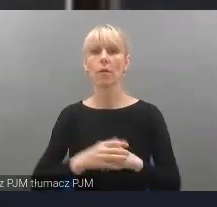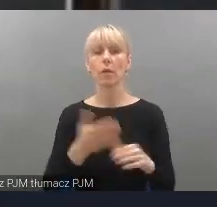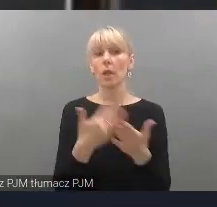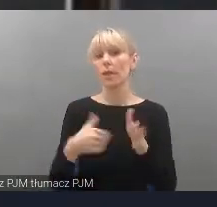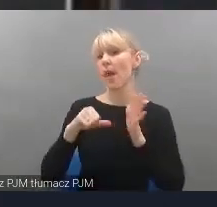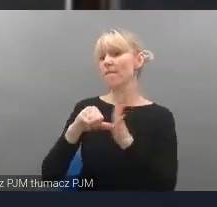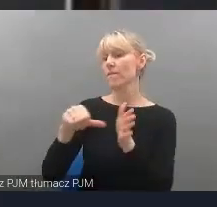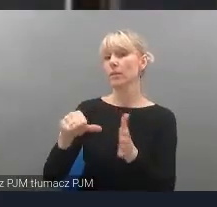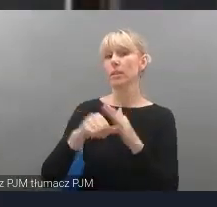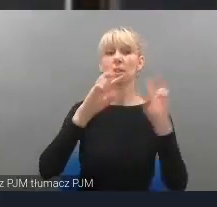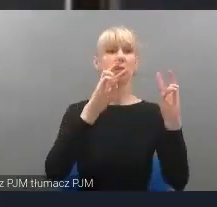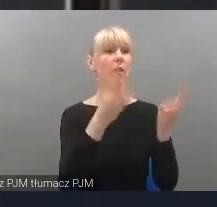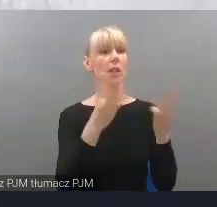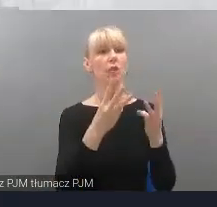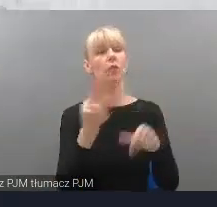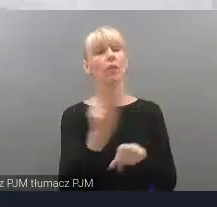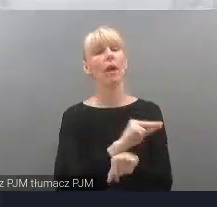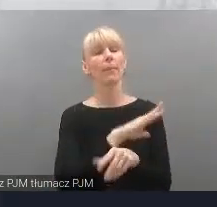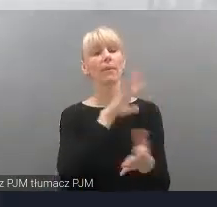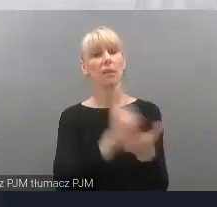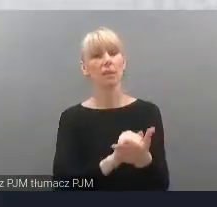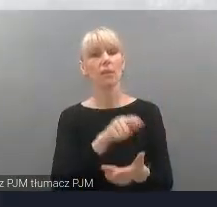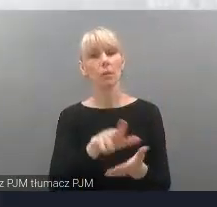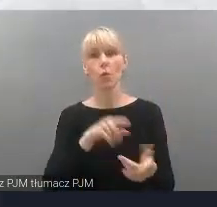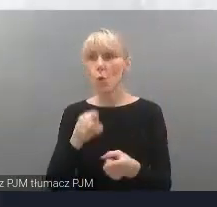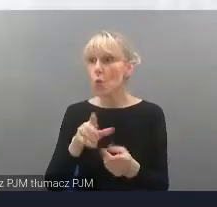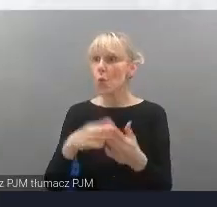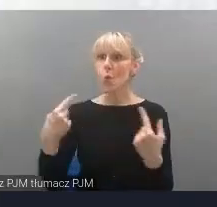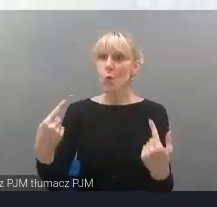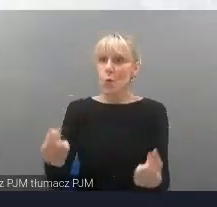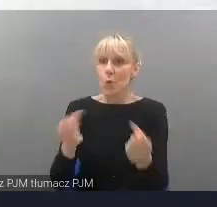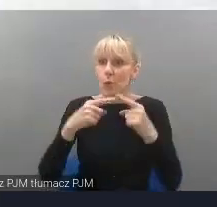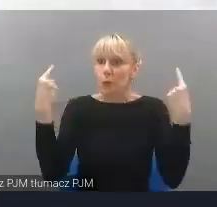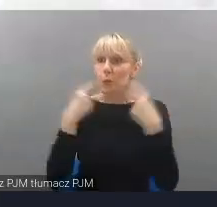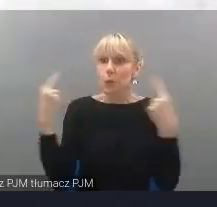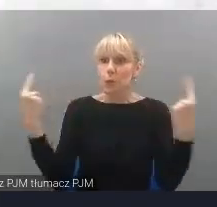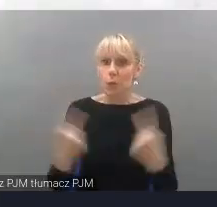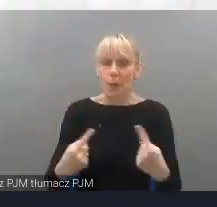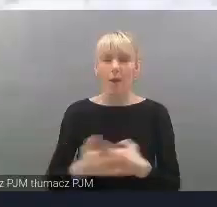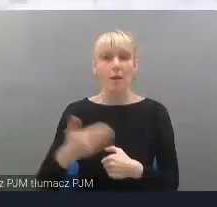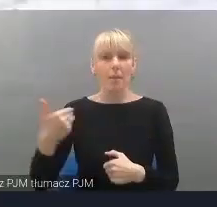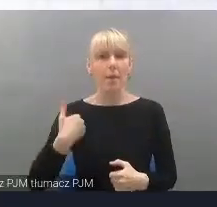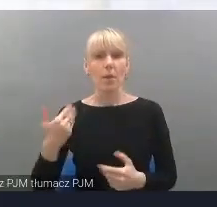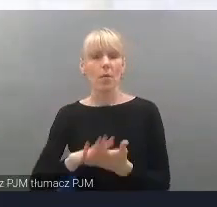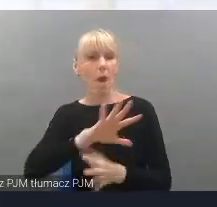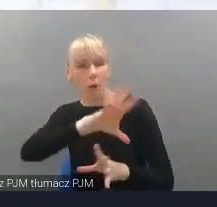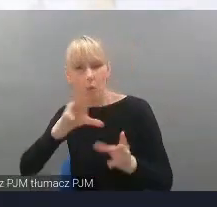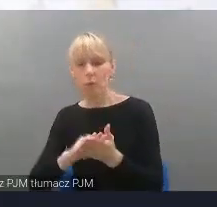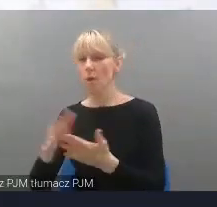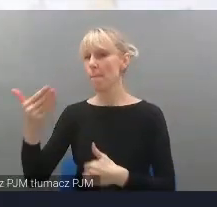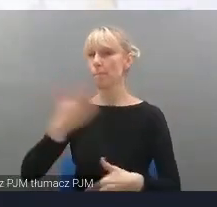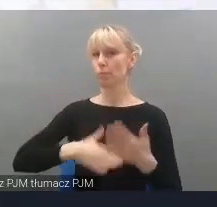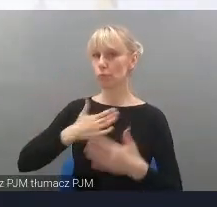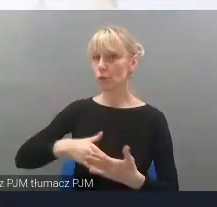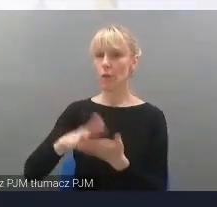stalowolskich warsztatów terapii zajęciowych od razu świetnie się tu zaklimatyzowała. Samo zwiedzanie pod opieką świetnie przygotowanych muzealników